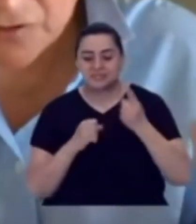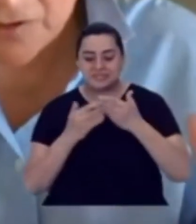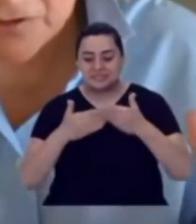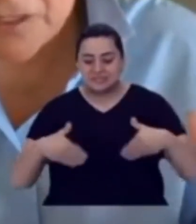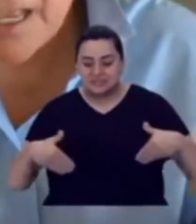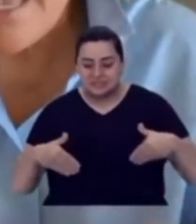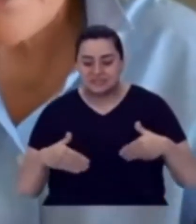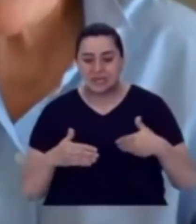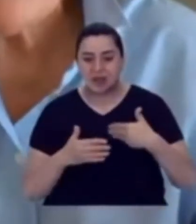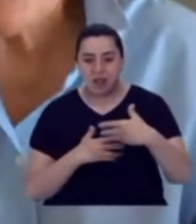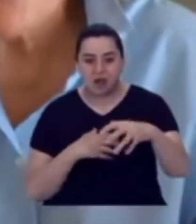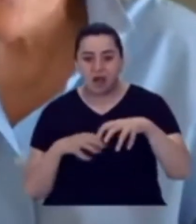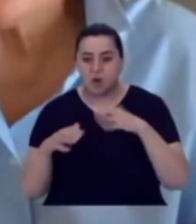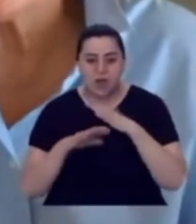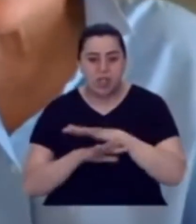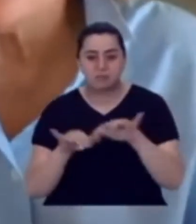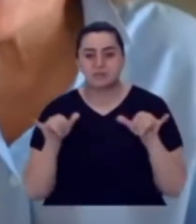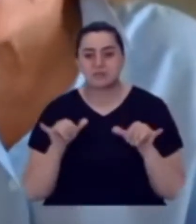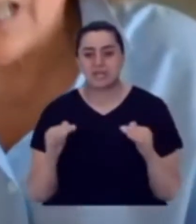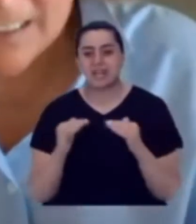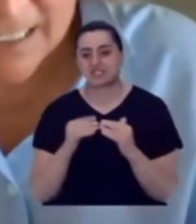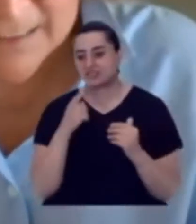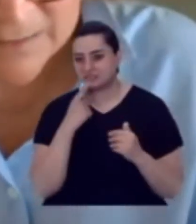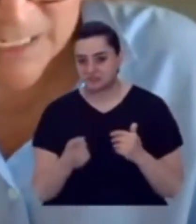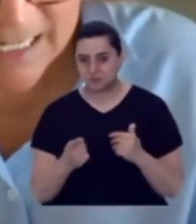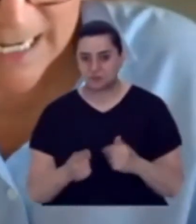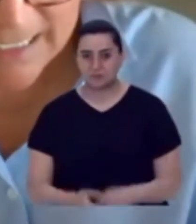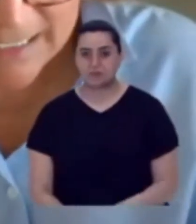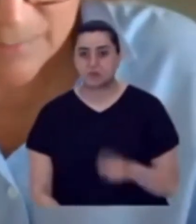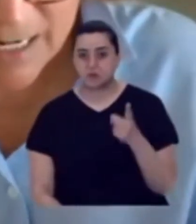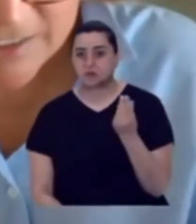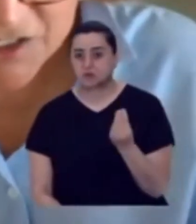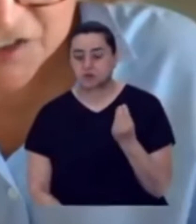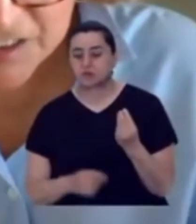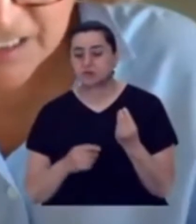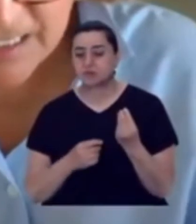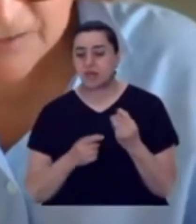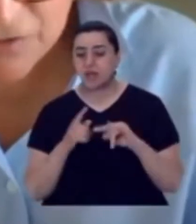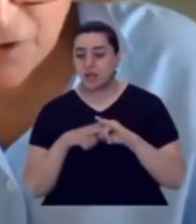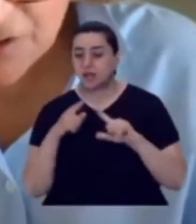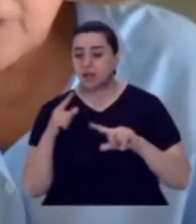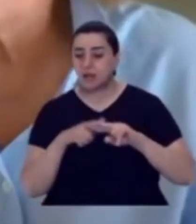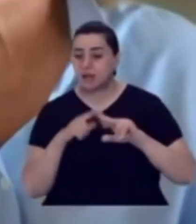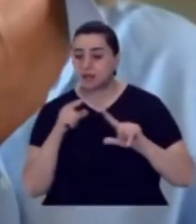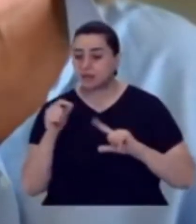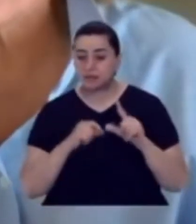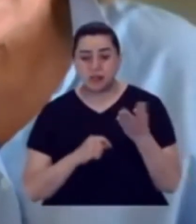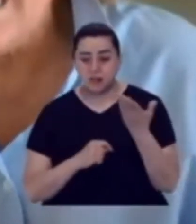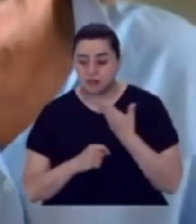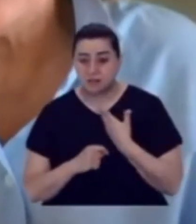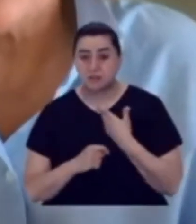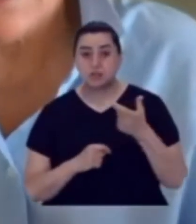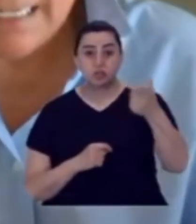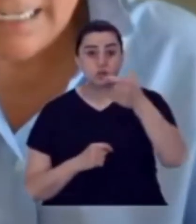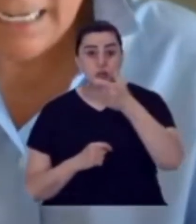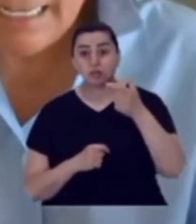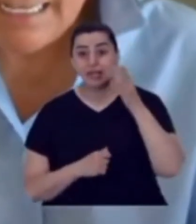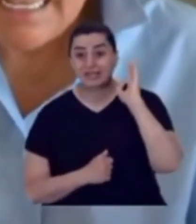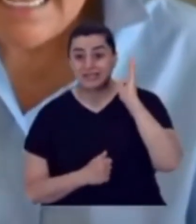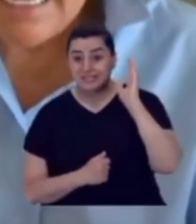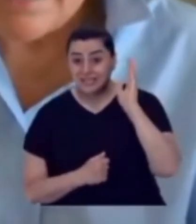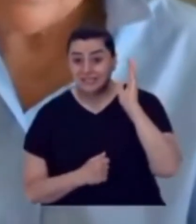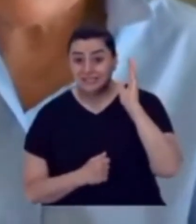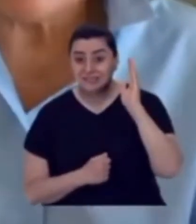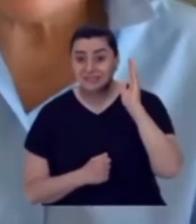yoktur diyor. Çok güzel bir şey anlattı bana Halil Bağış. Diyor ki, uzaya giden